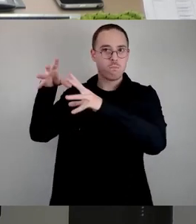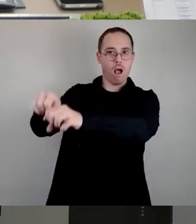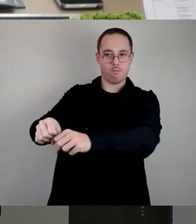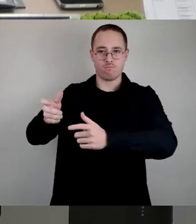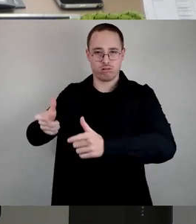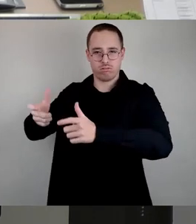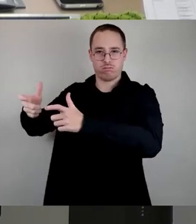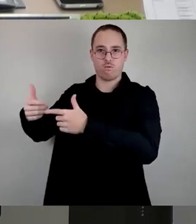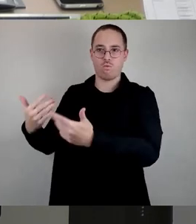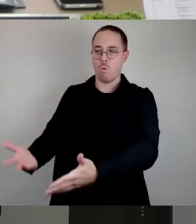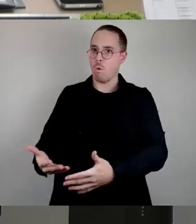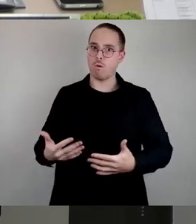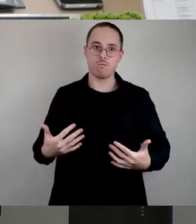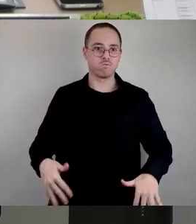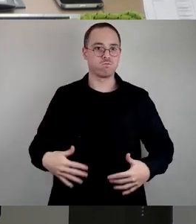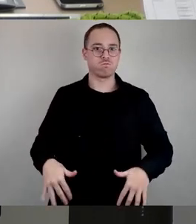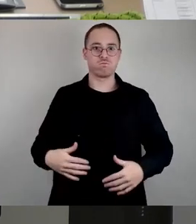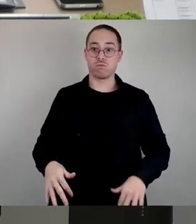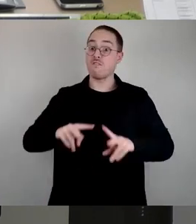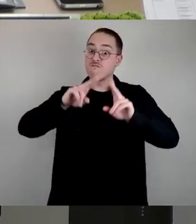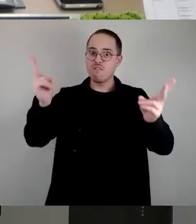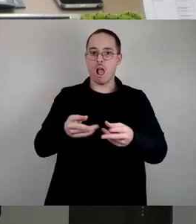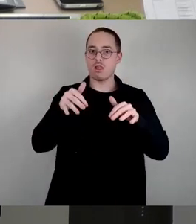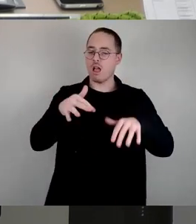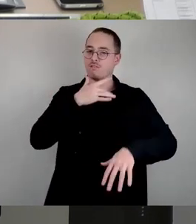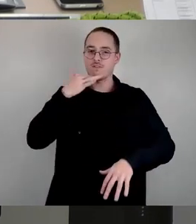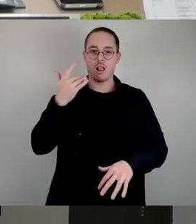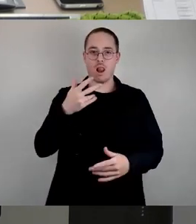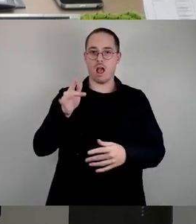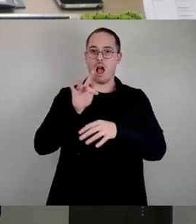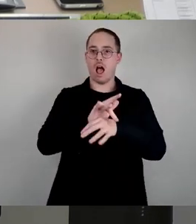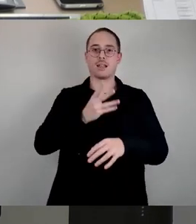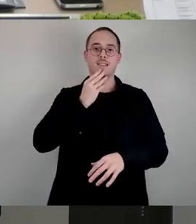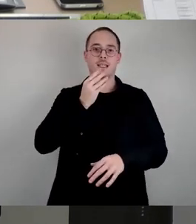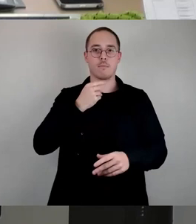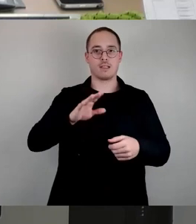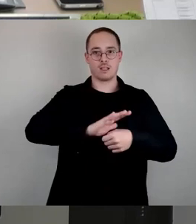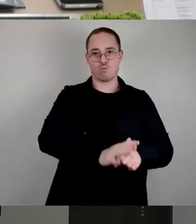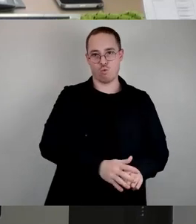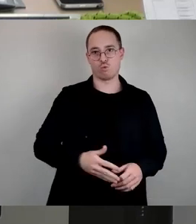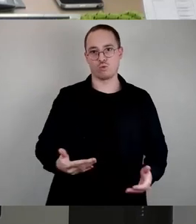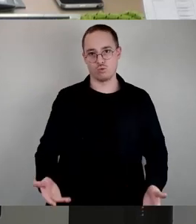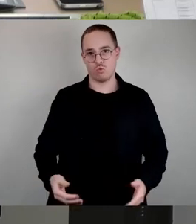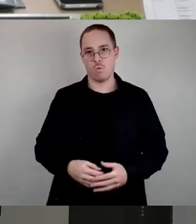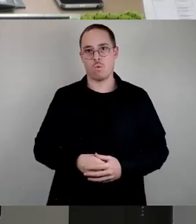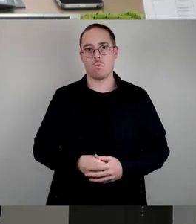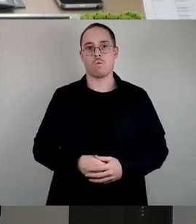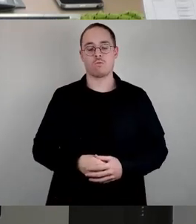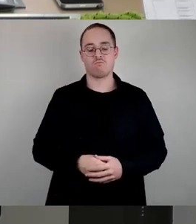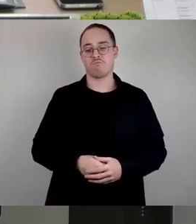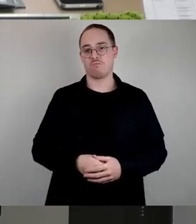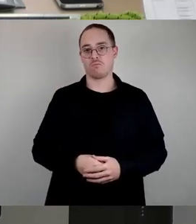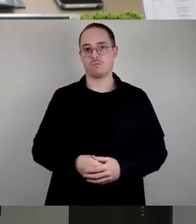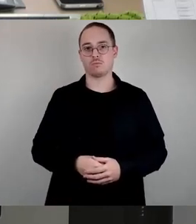verdeutlicht. In den Wochen nach dem schrecklichen Ereignis hörte ich von Mitgliedern unserer